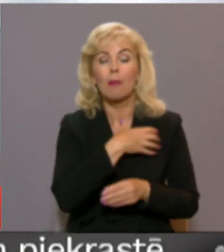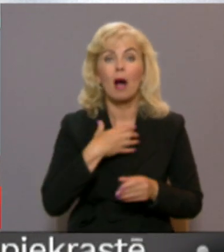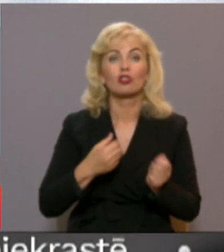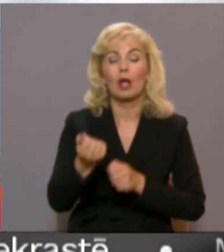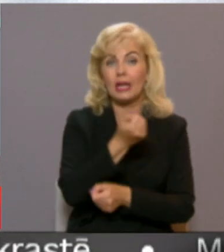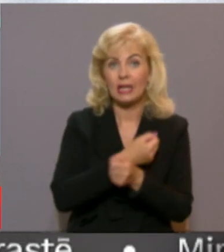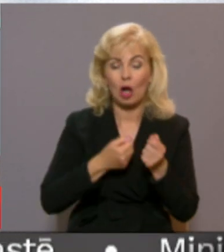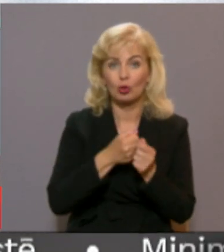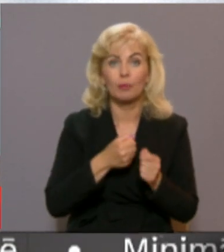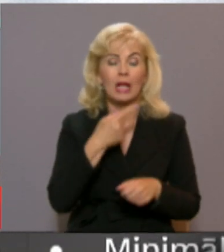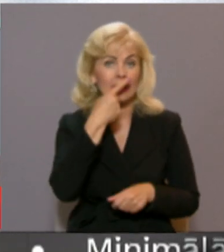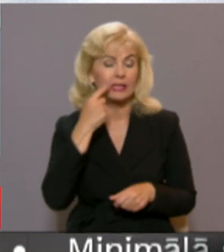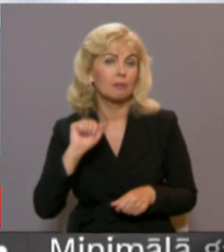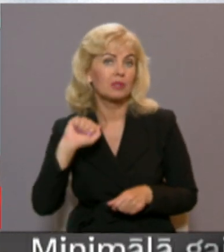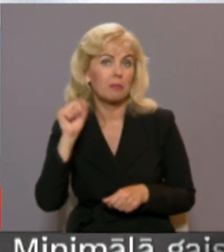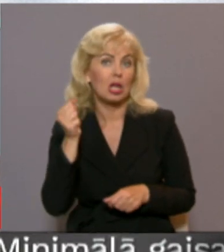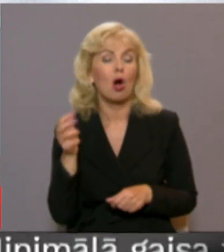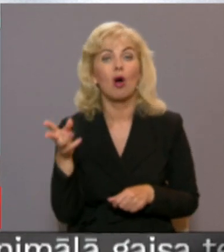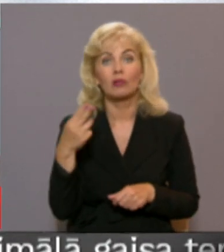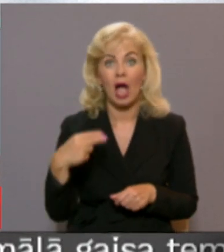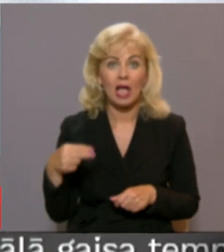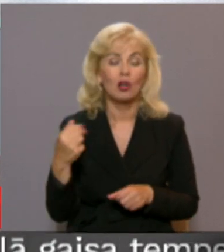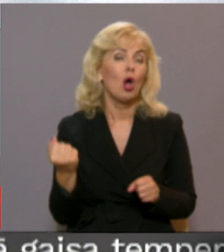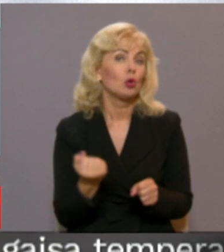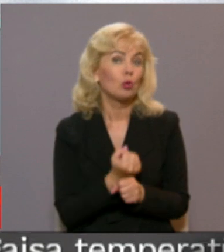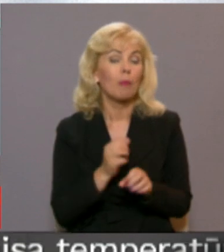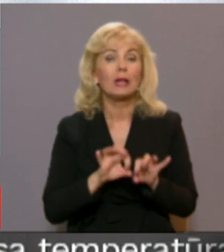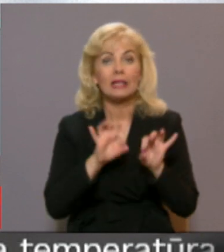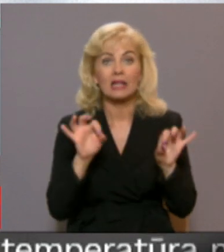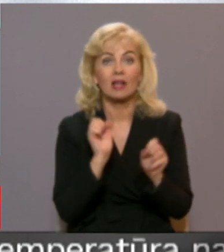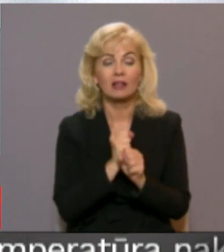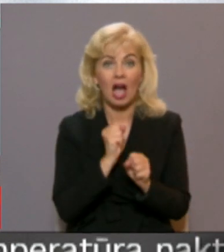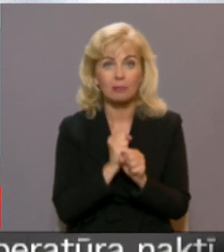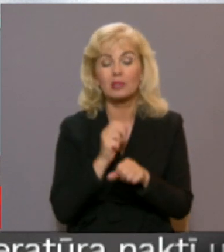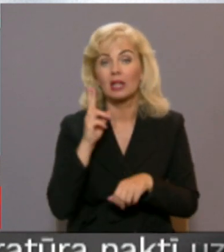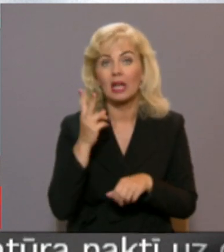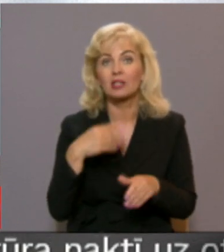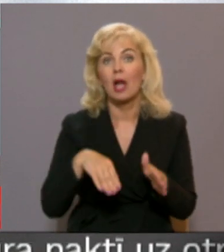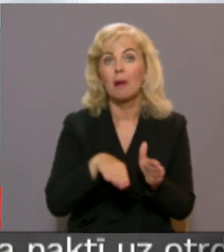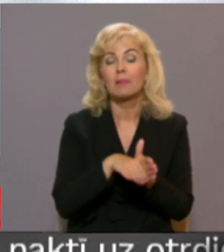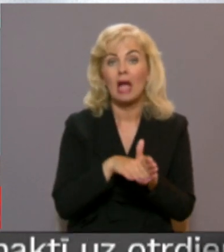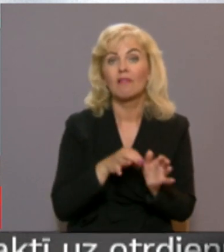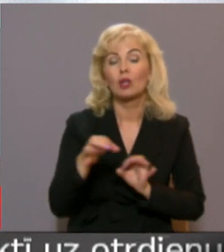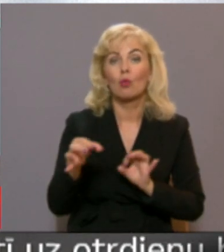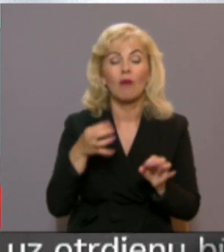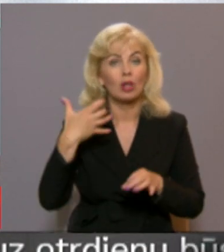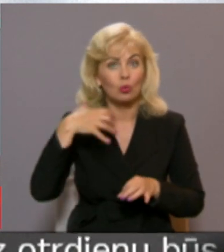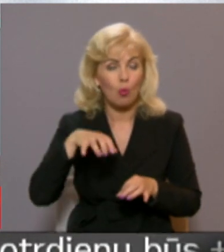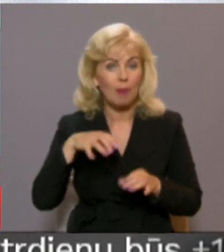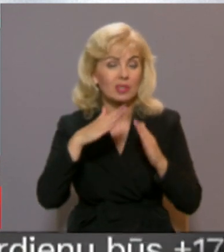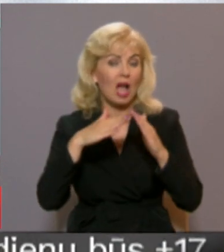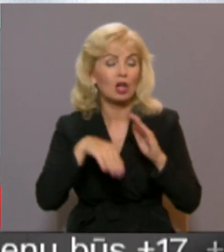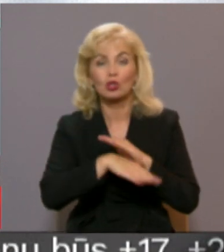ietaupīt pat vairāk nekā 100 miljonus eiro. Tomēr iesāktais darbs liecina, ka pievienot to novadu domju ēkas tukšākas